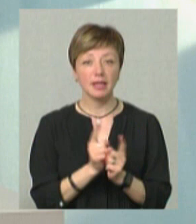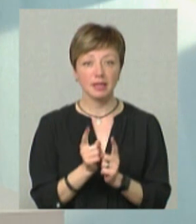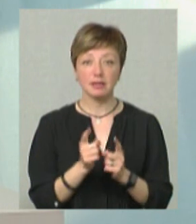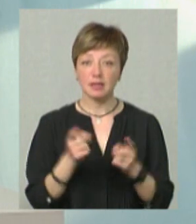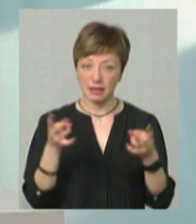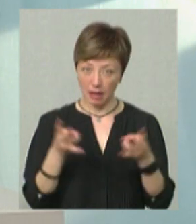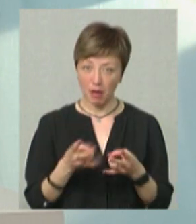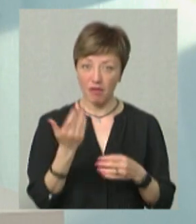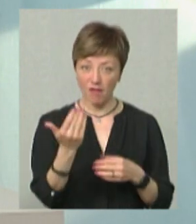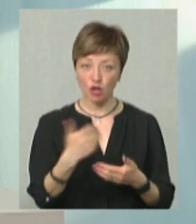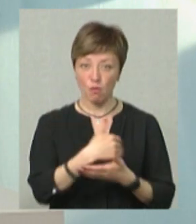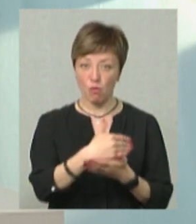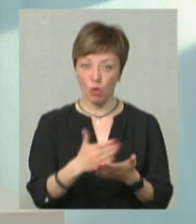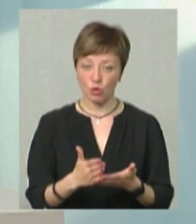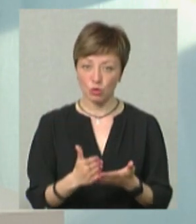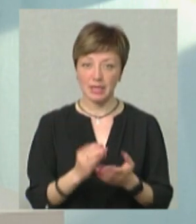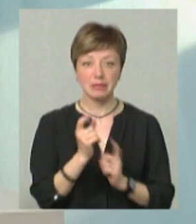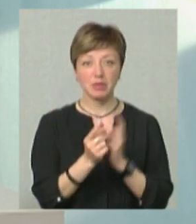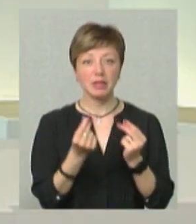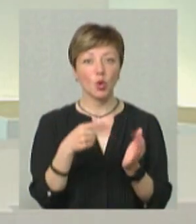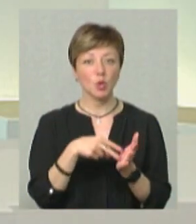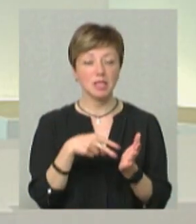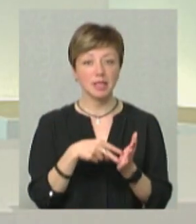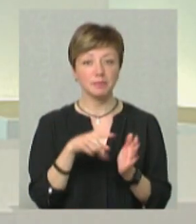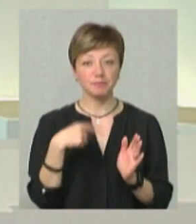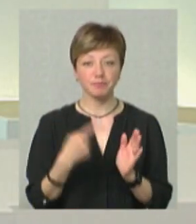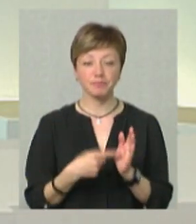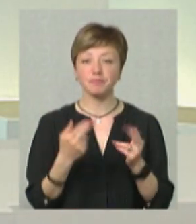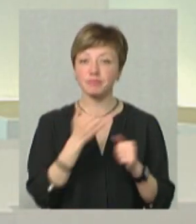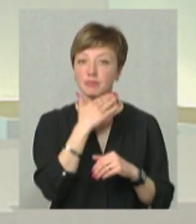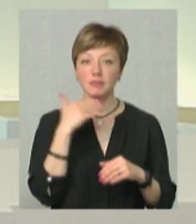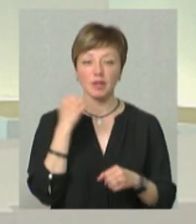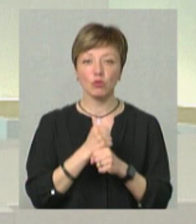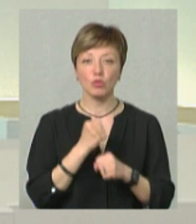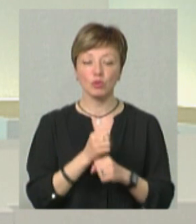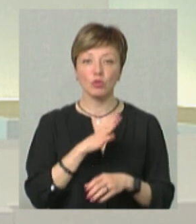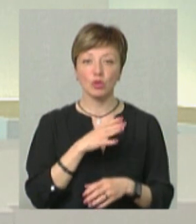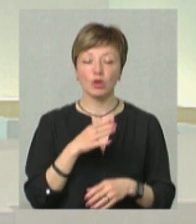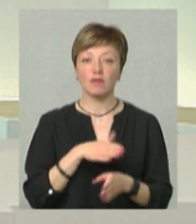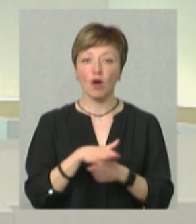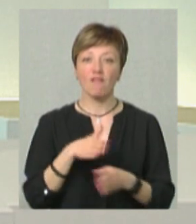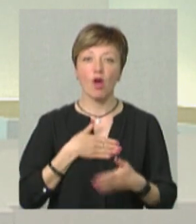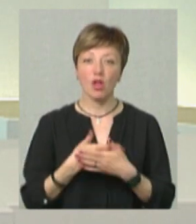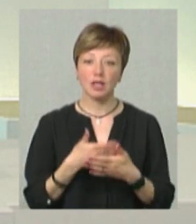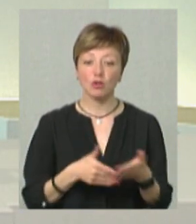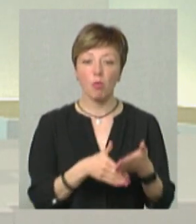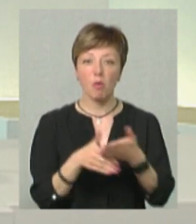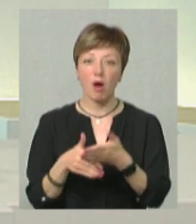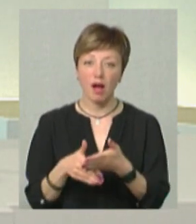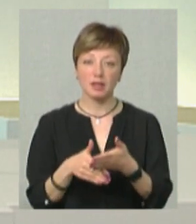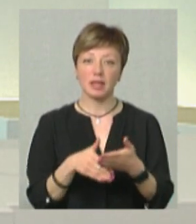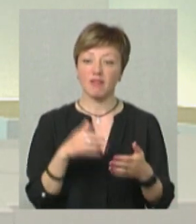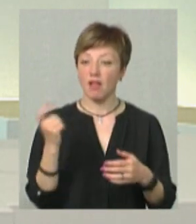затребувані послуги ріелторів і як змінились розцінки? Багато було роботи зроблено. Волонтерські люди допомагали людям. Просто є